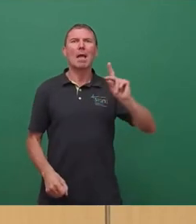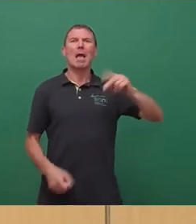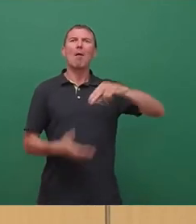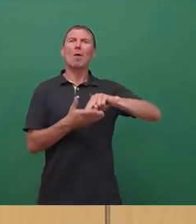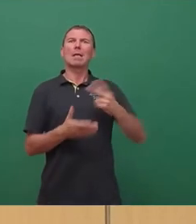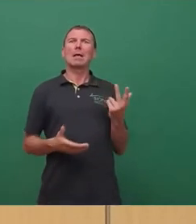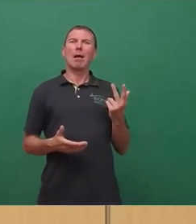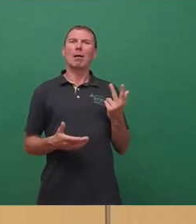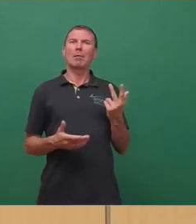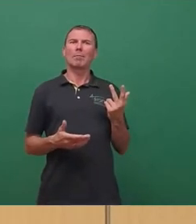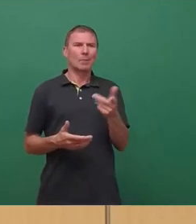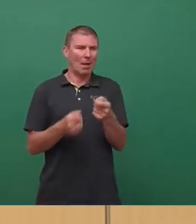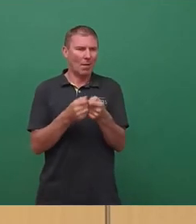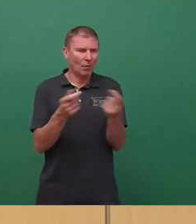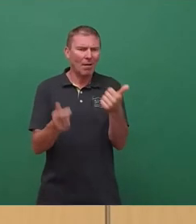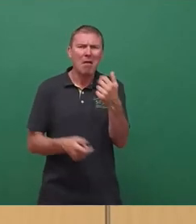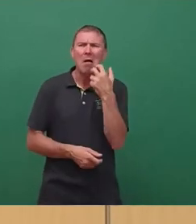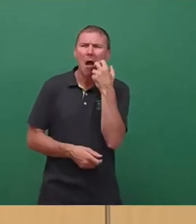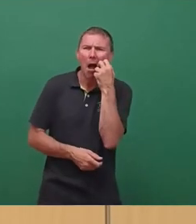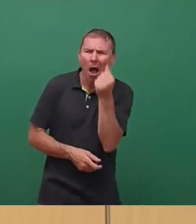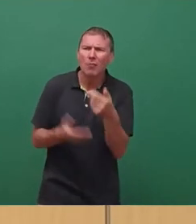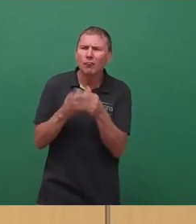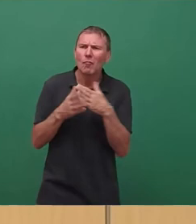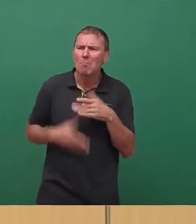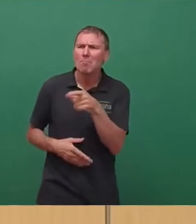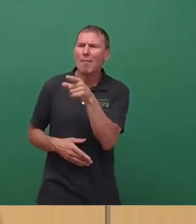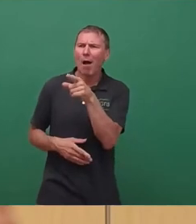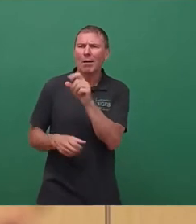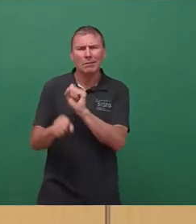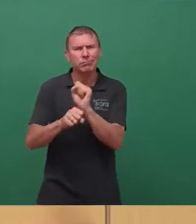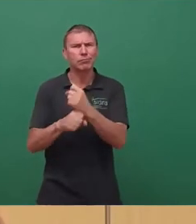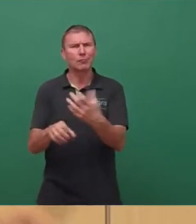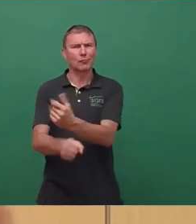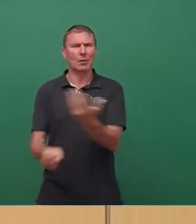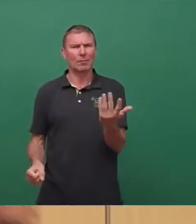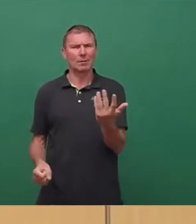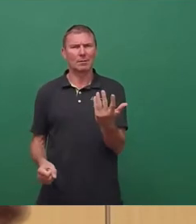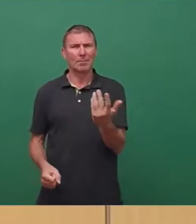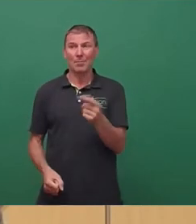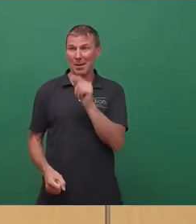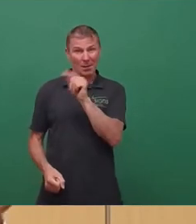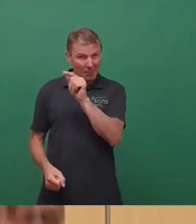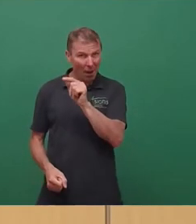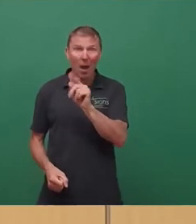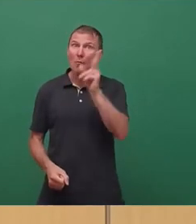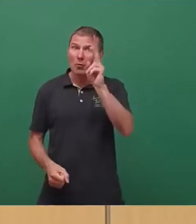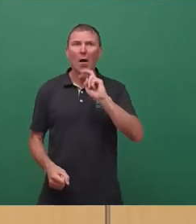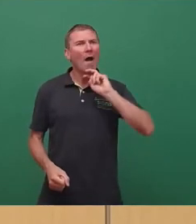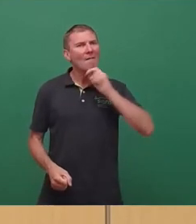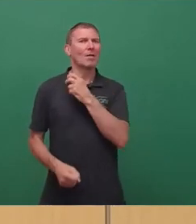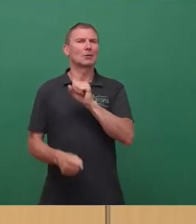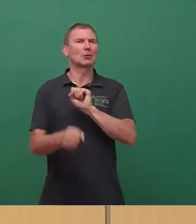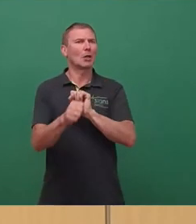den Verkauf eines alten Schwimmbads durchsetzen zu können. Und selbst dagegen wurde noch frech aufbegehrt.